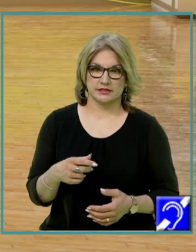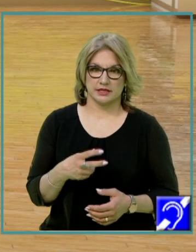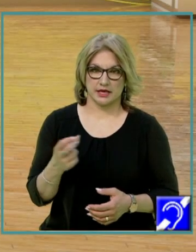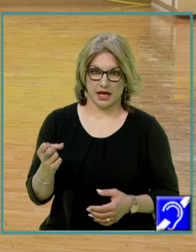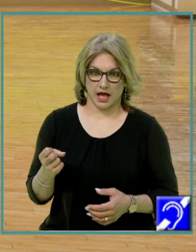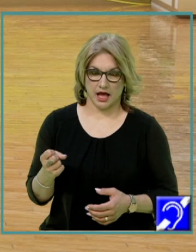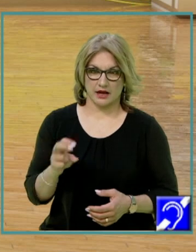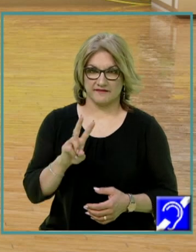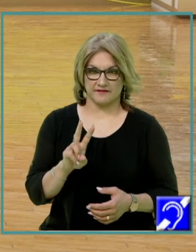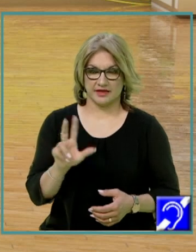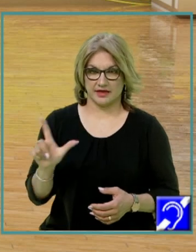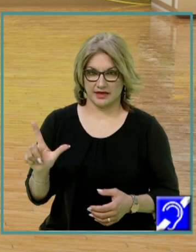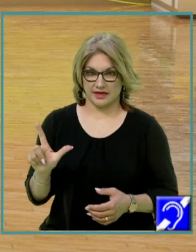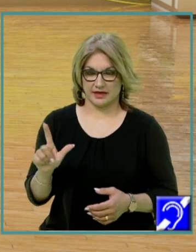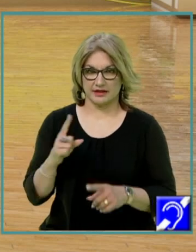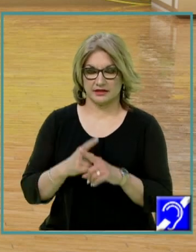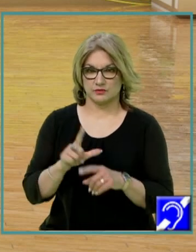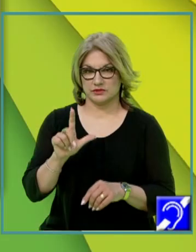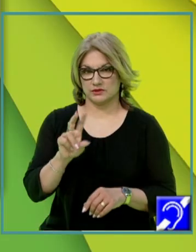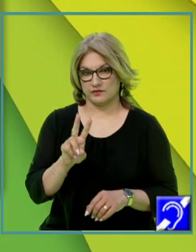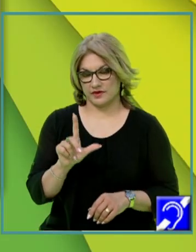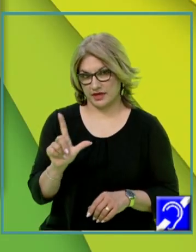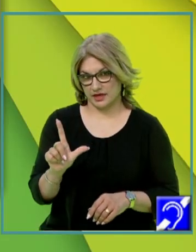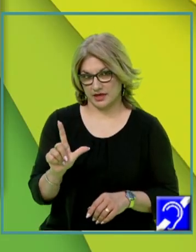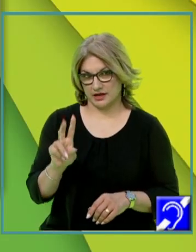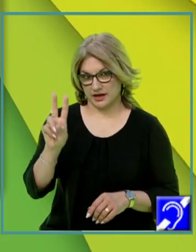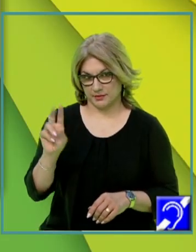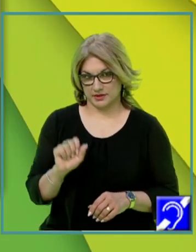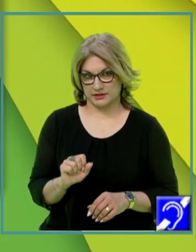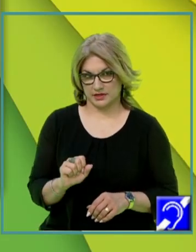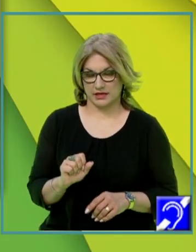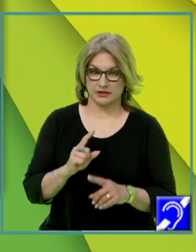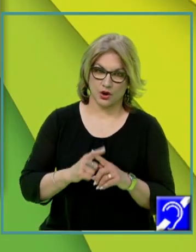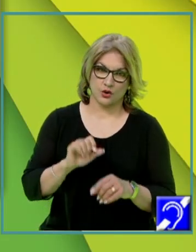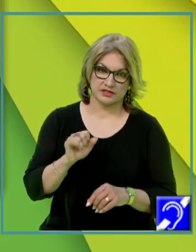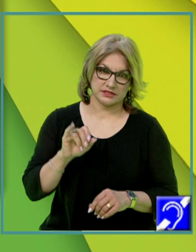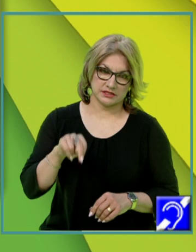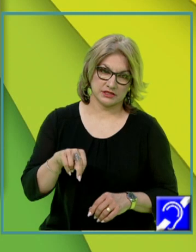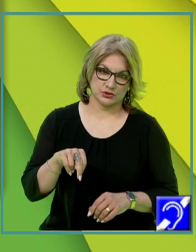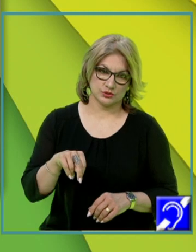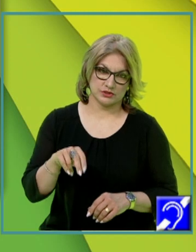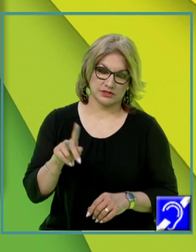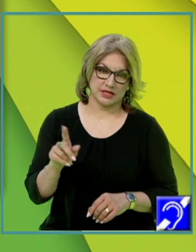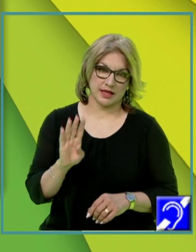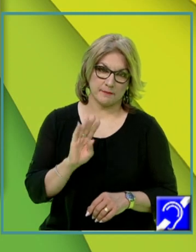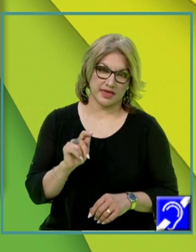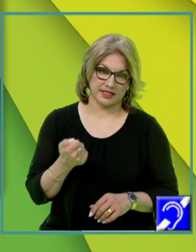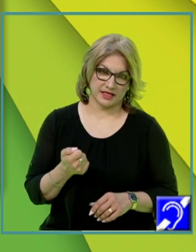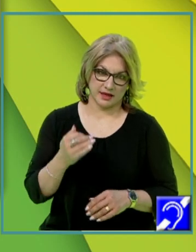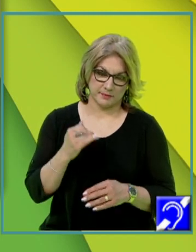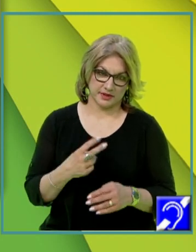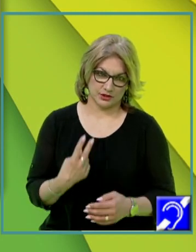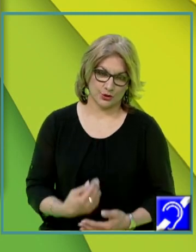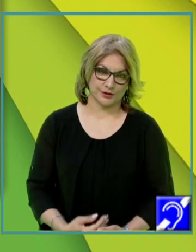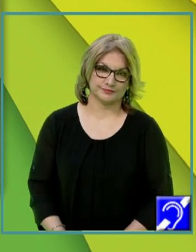VL de înmulțit cu VL adică la pătrat ori sinus de beta totul P2